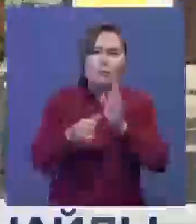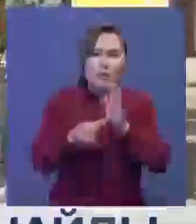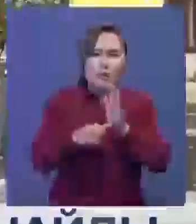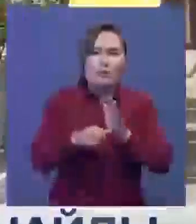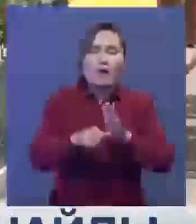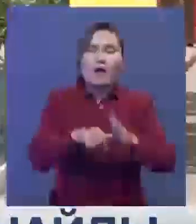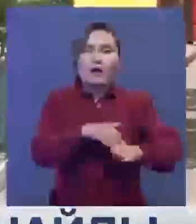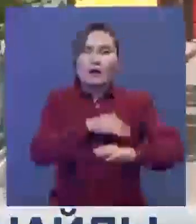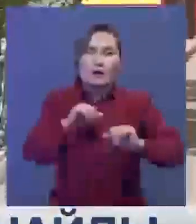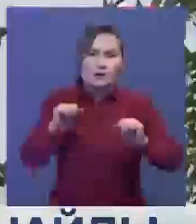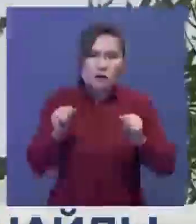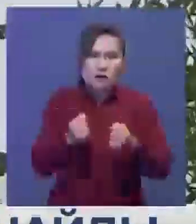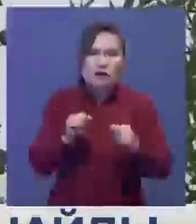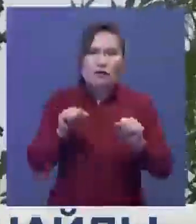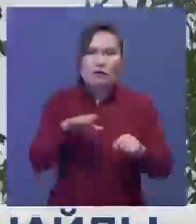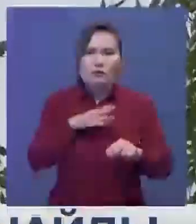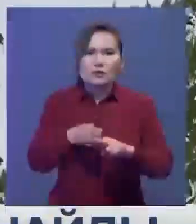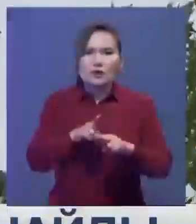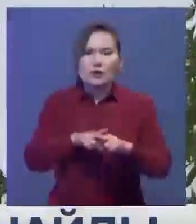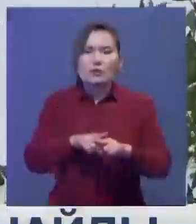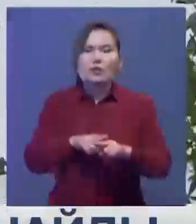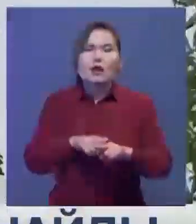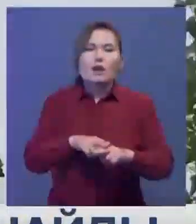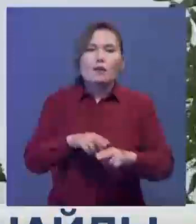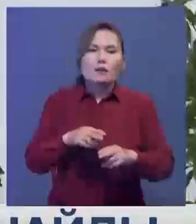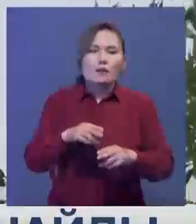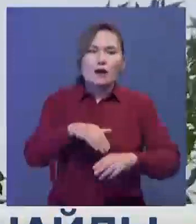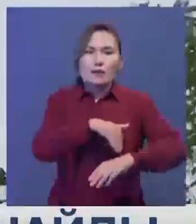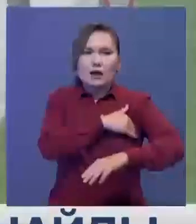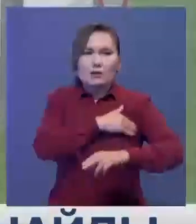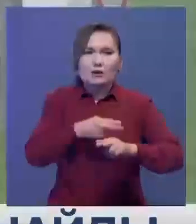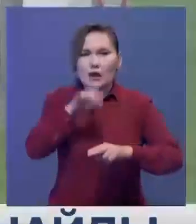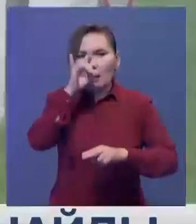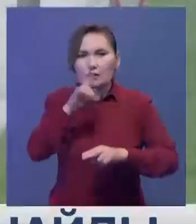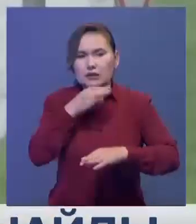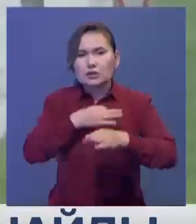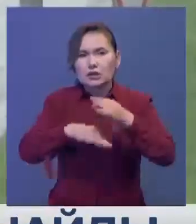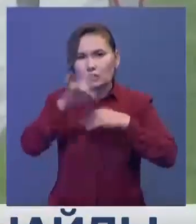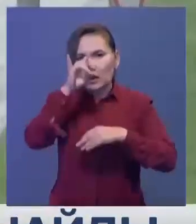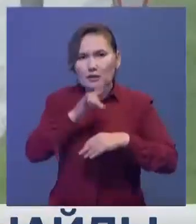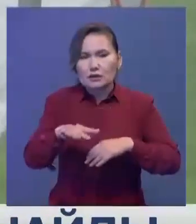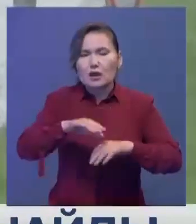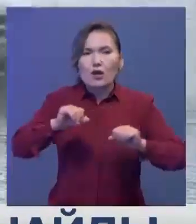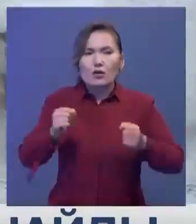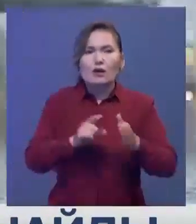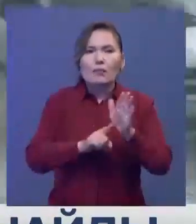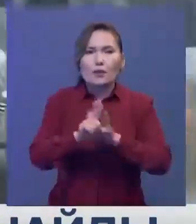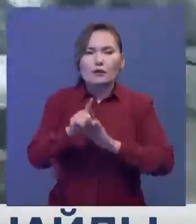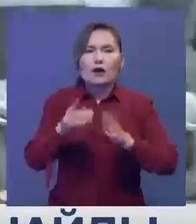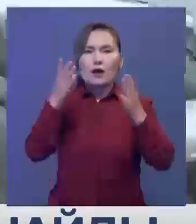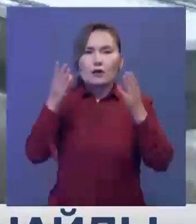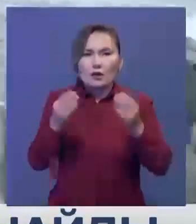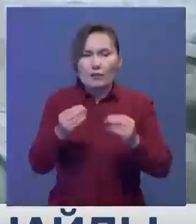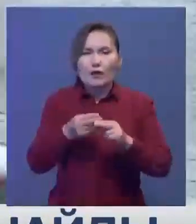градусқа дейін салқындау мүмкін. Дәлі сол белгігедейін термометр бағаны еліміздің шығысында да төменде ұқтимал. Күндізгі